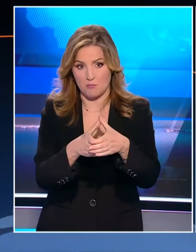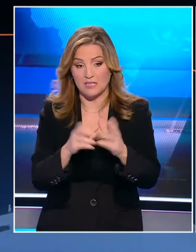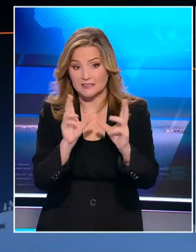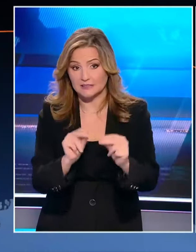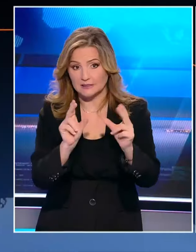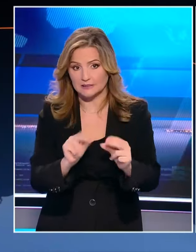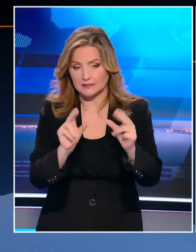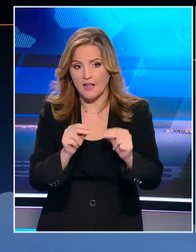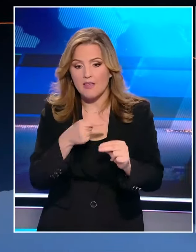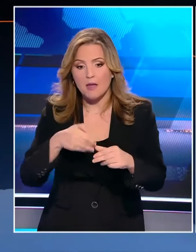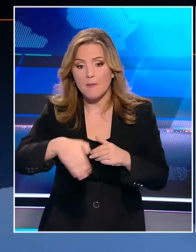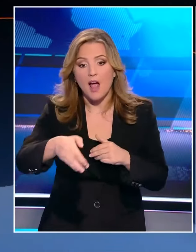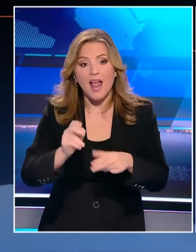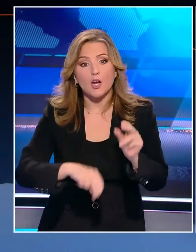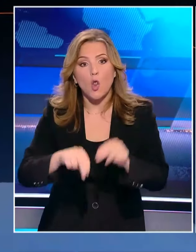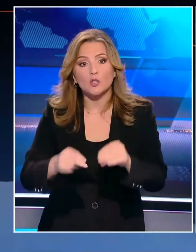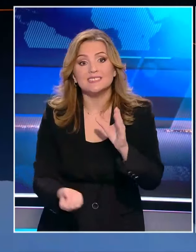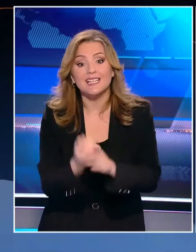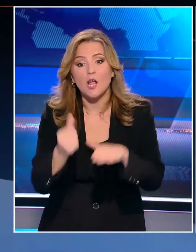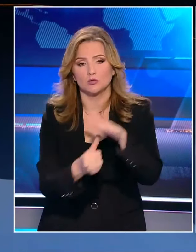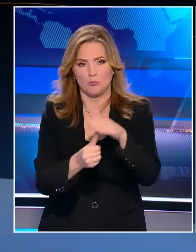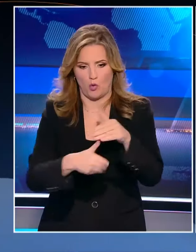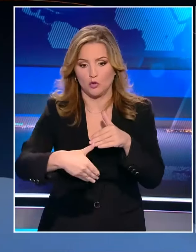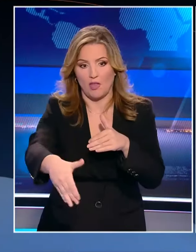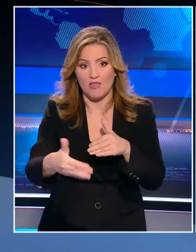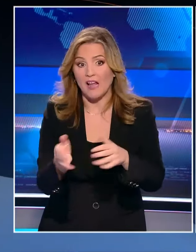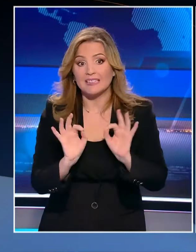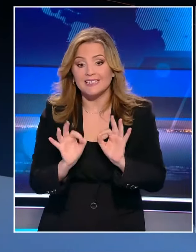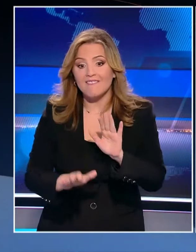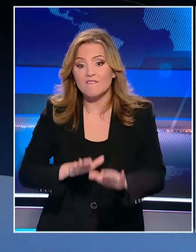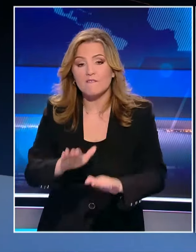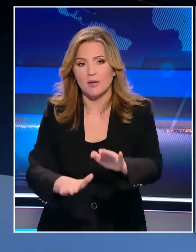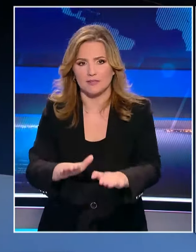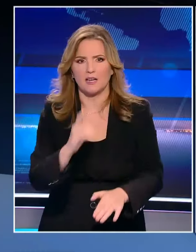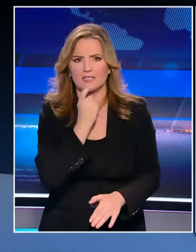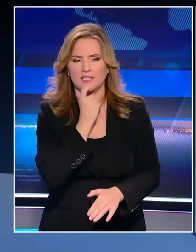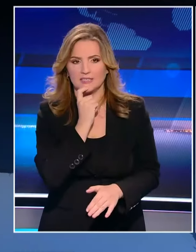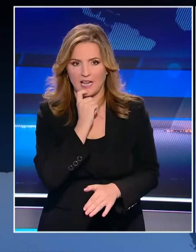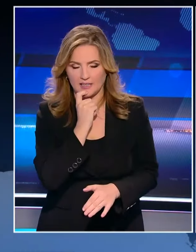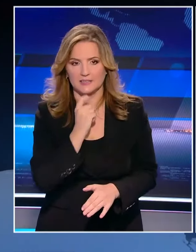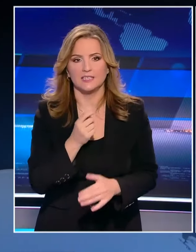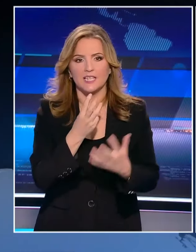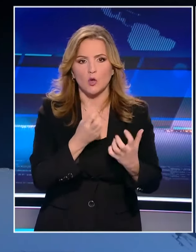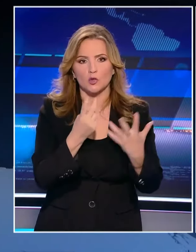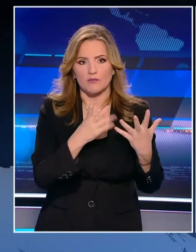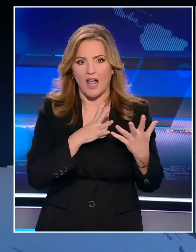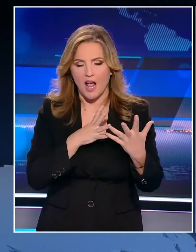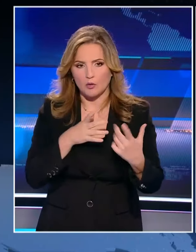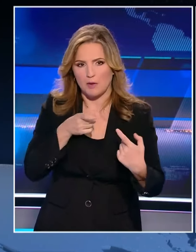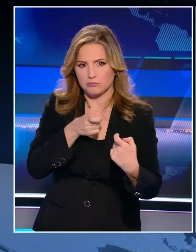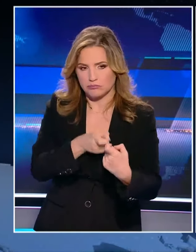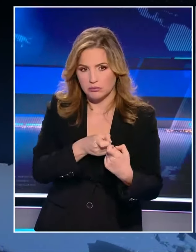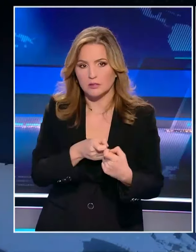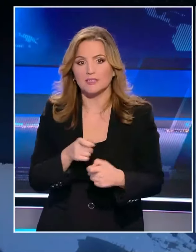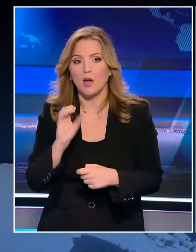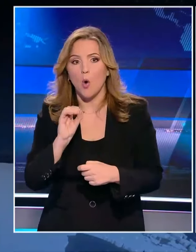επιτάπητος ο οδικός χάρτης για την εκλογή νέας ηγεσίας. Ο Κασελάκης από την πλευρά των 87 συνεχίζει να ανταλλάσει πειρά με την Όλγα